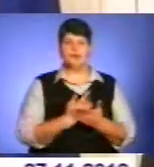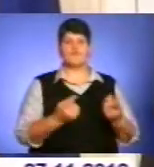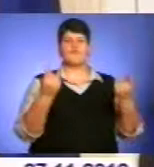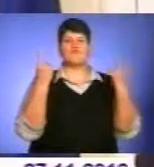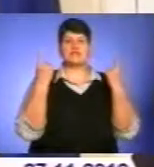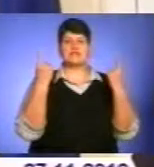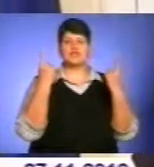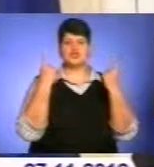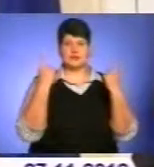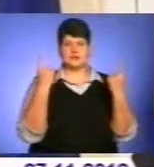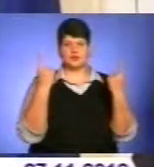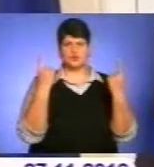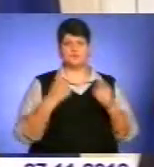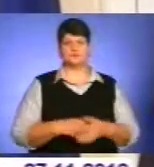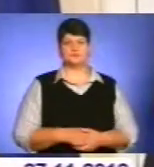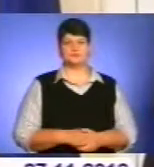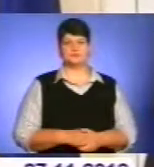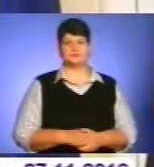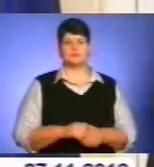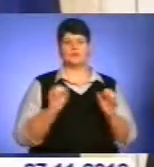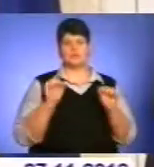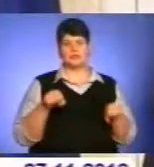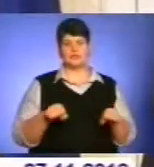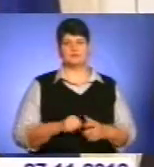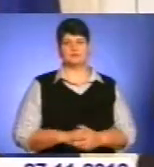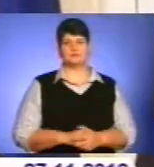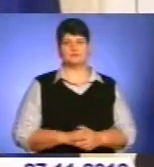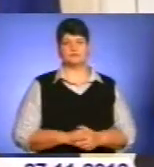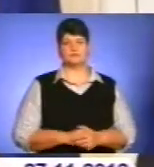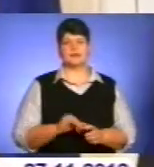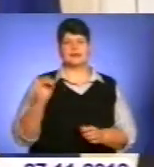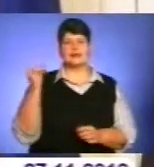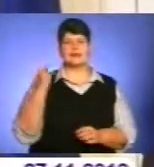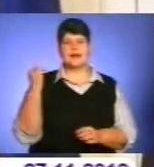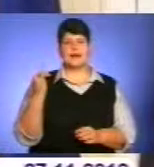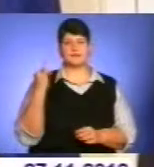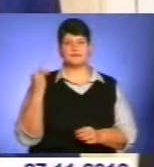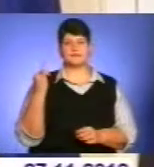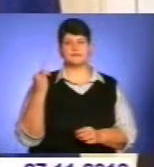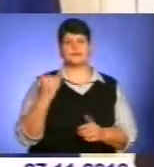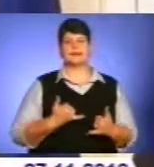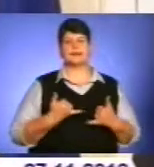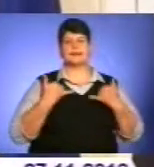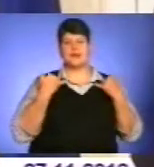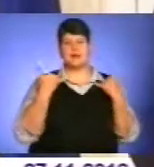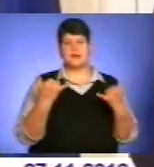можливість і інтерес для